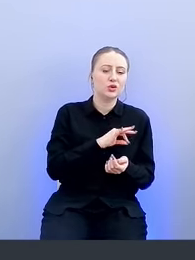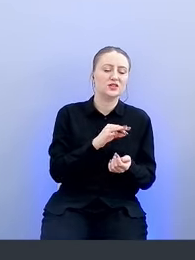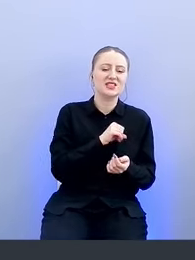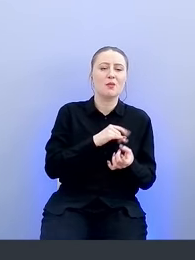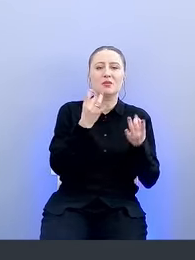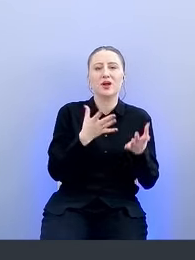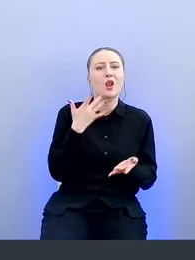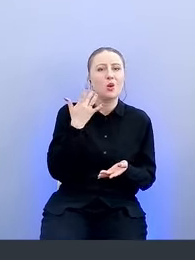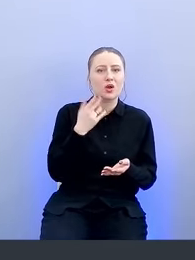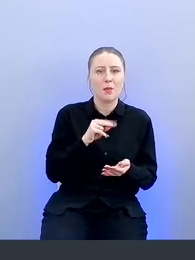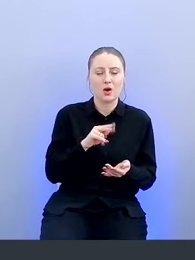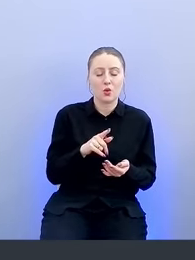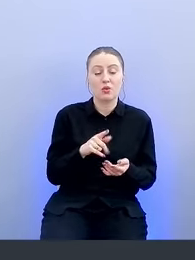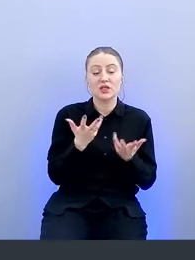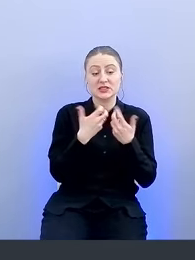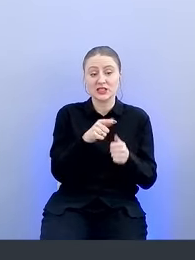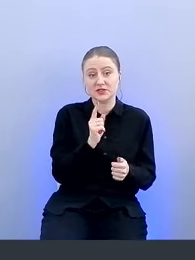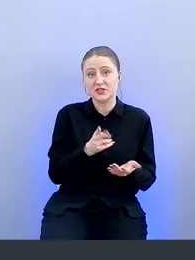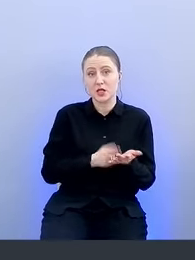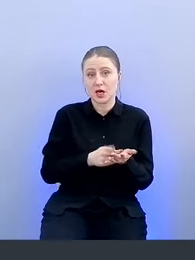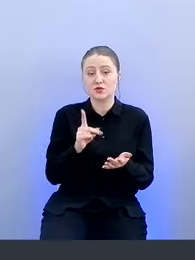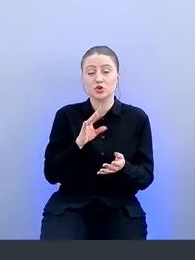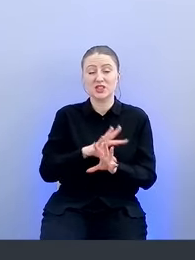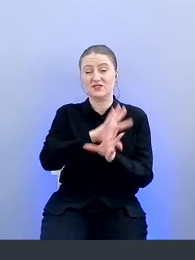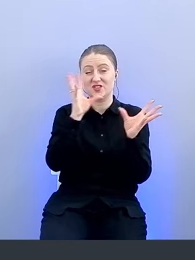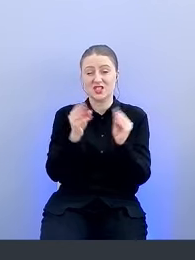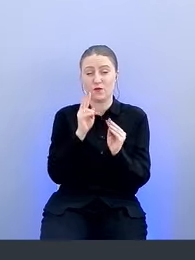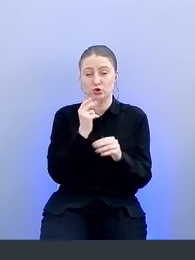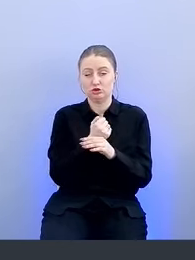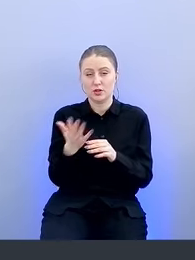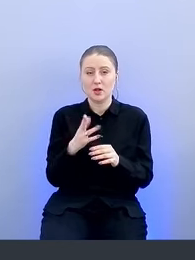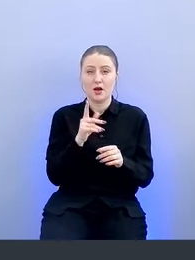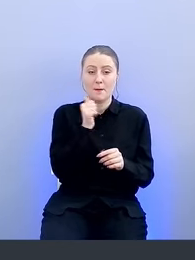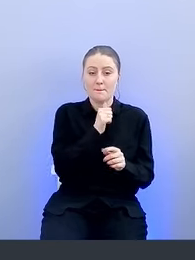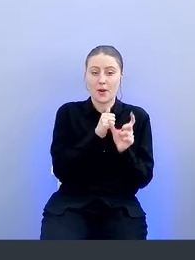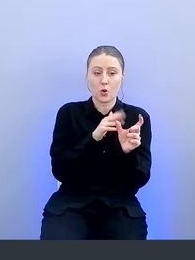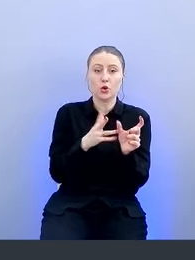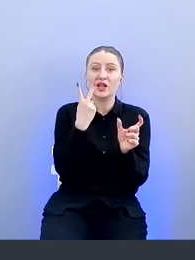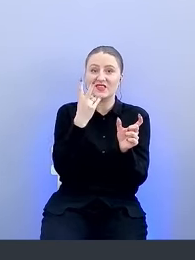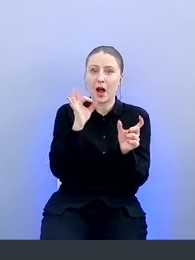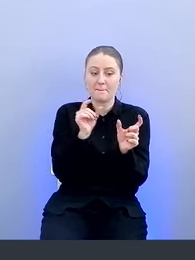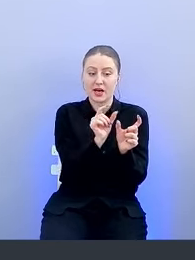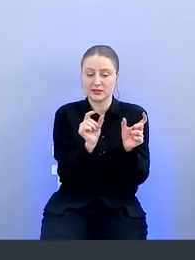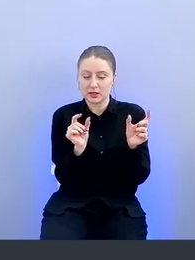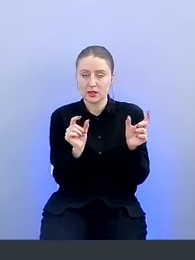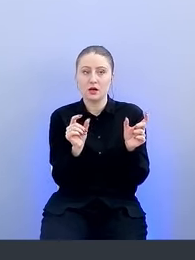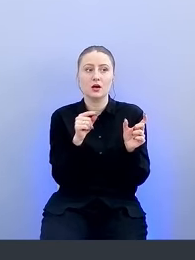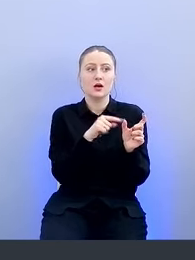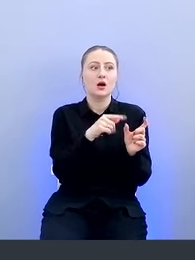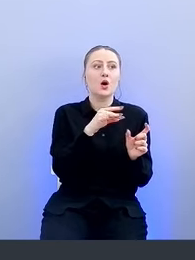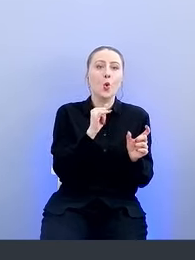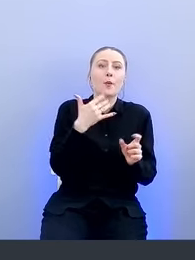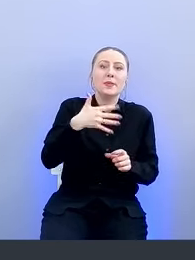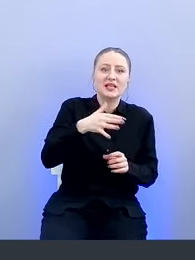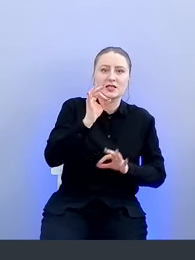И это доказывает статистика, что из всего найденного числа паролей только 2% использованы, 50% логинов,